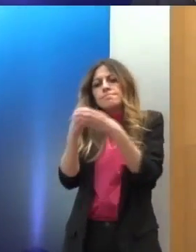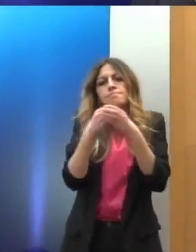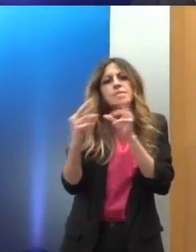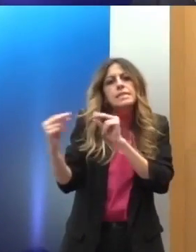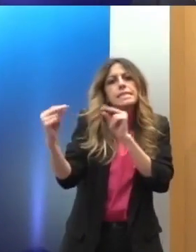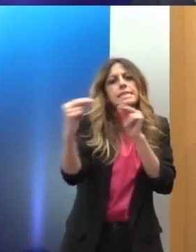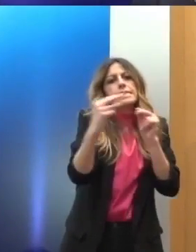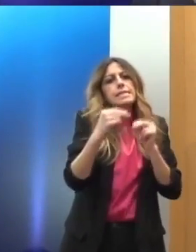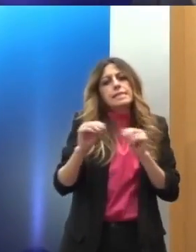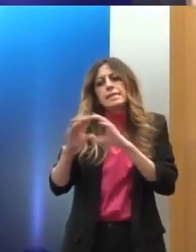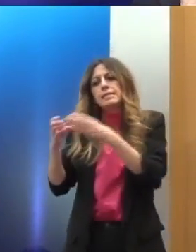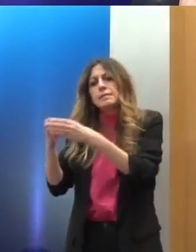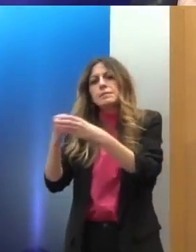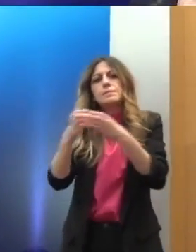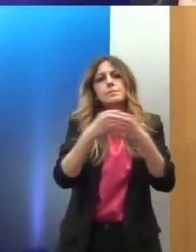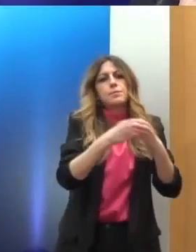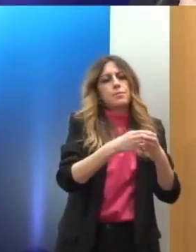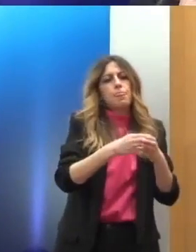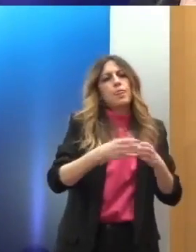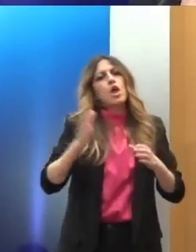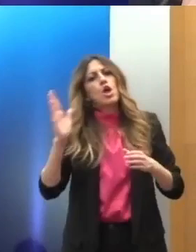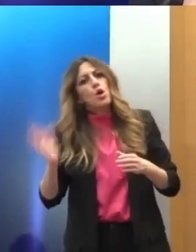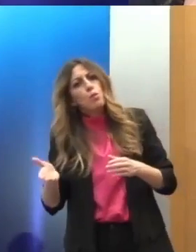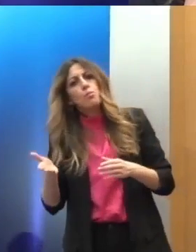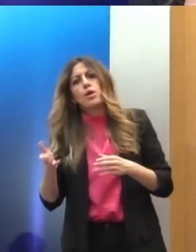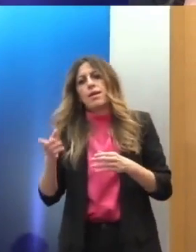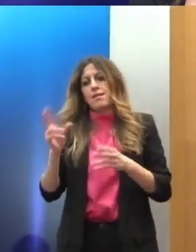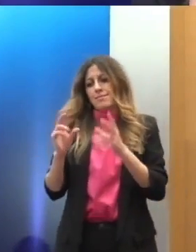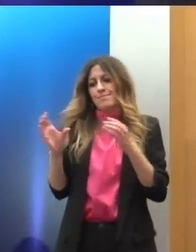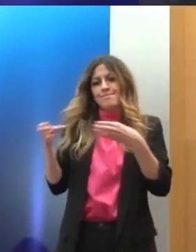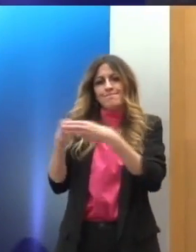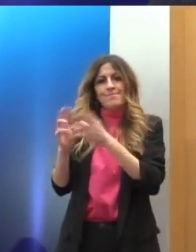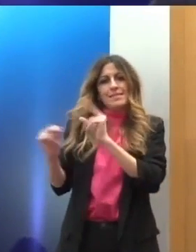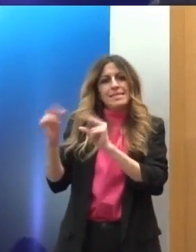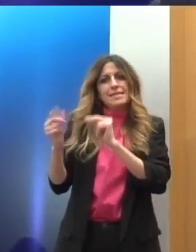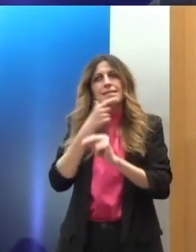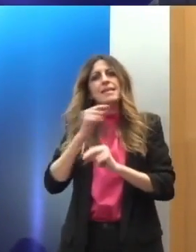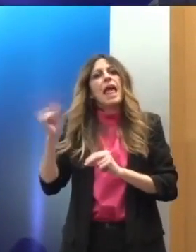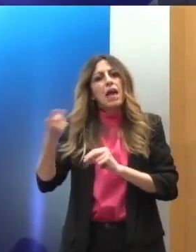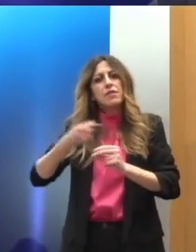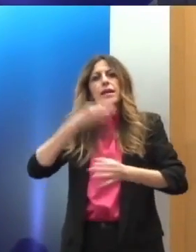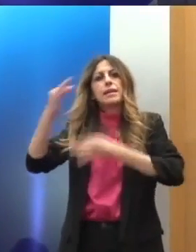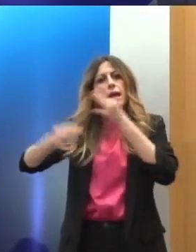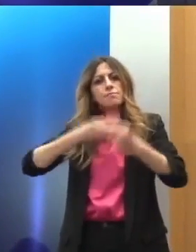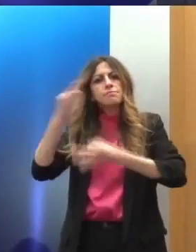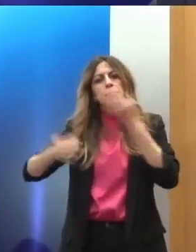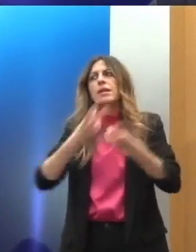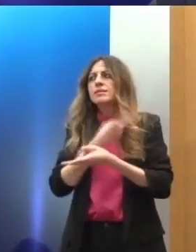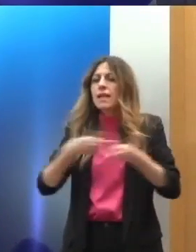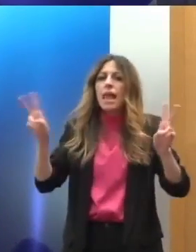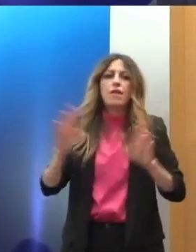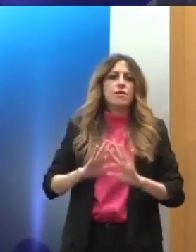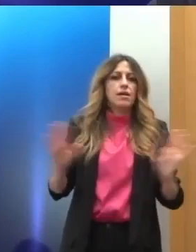περισσότερο ανοιχτή και περισσότερο ειλικρινής. Καμιά φορά ρωτάει κανείς εκεί πράγματα που δεν είναι πολιτικό σωστά να